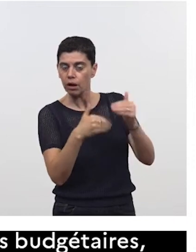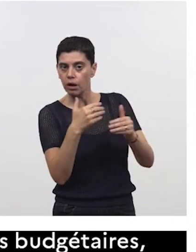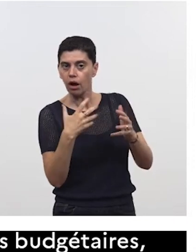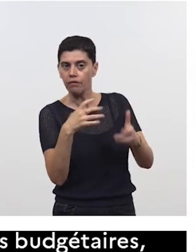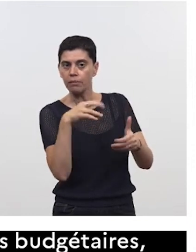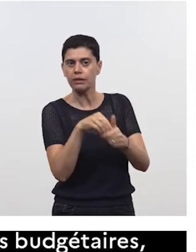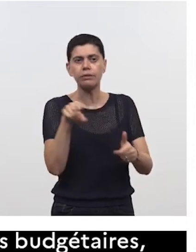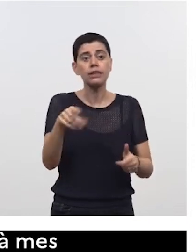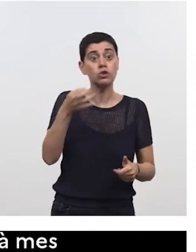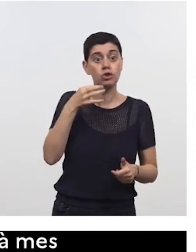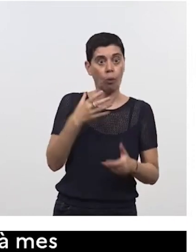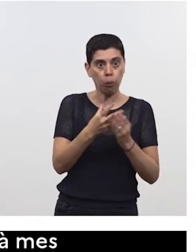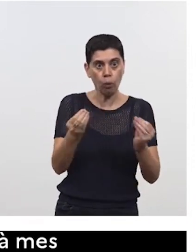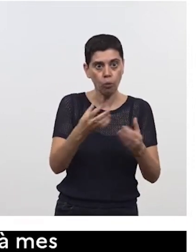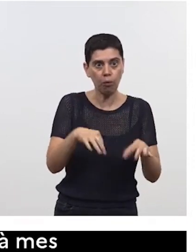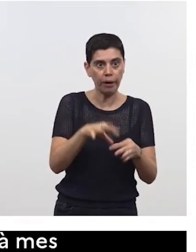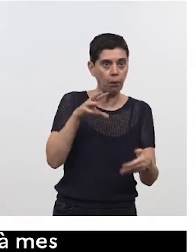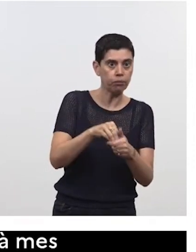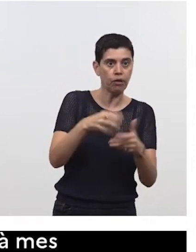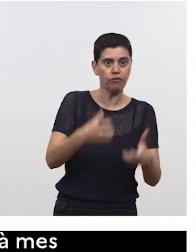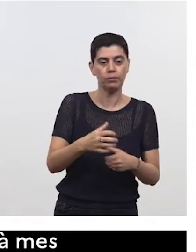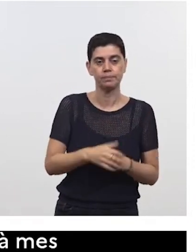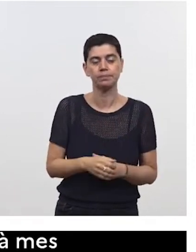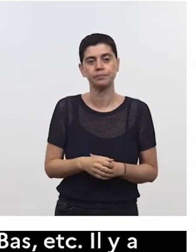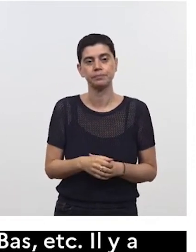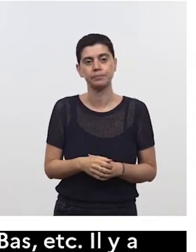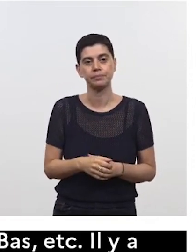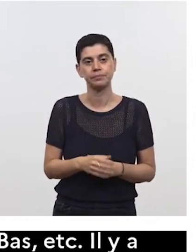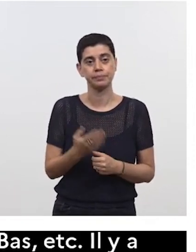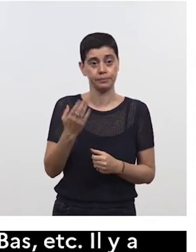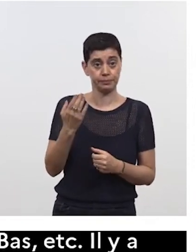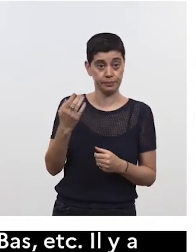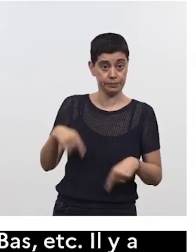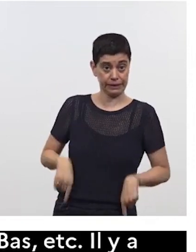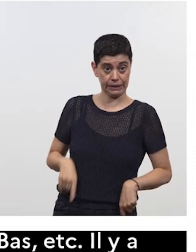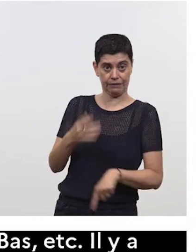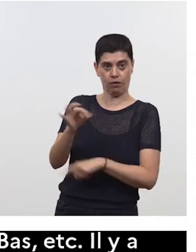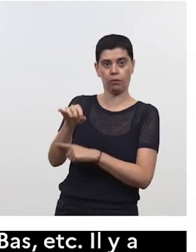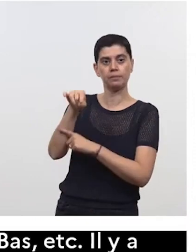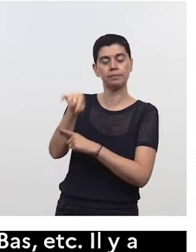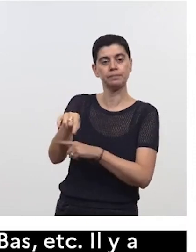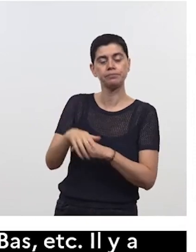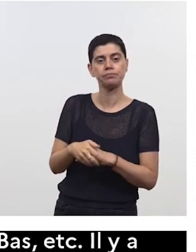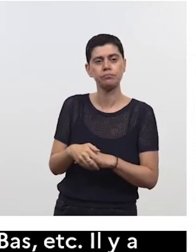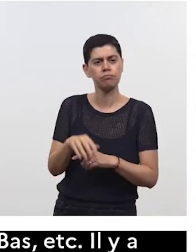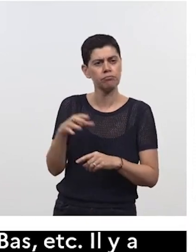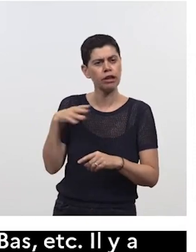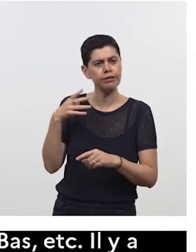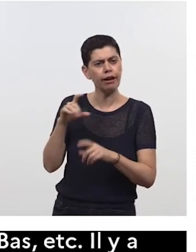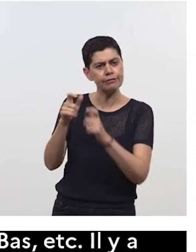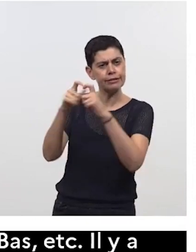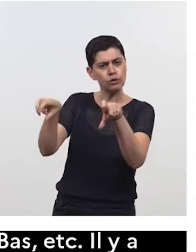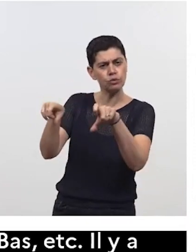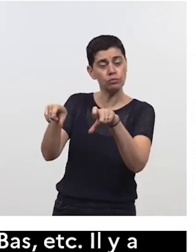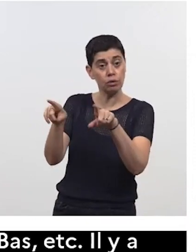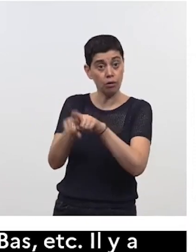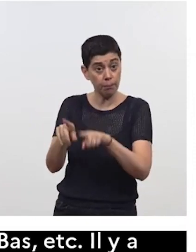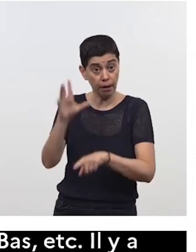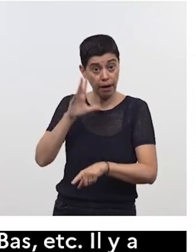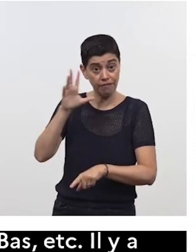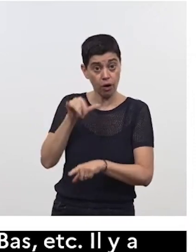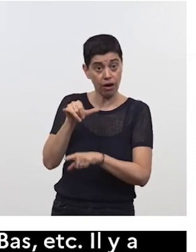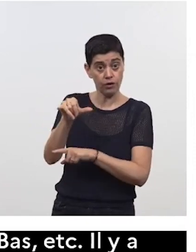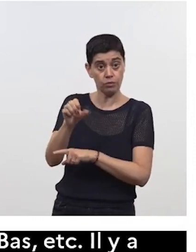dire. Et d'un mot, il existe un statut dans ce genre de coopération, nous l'avions fait pour le SCAF d'ailleurs, et c'est effectivement ce que nous faisons sur